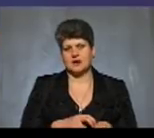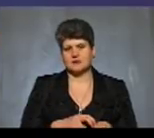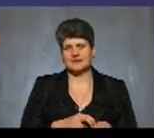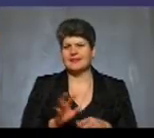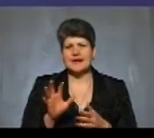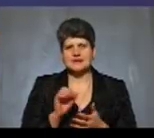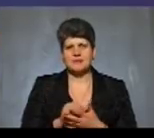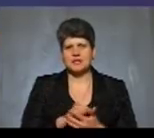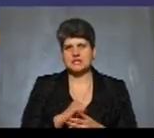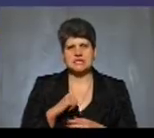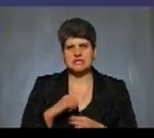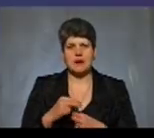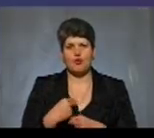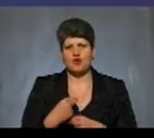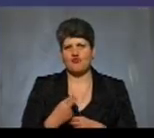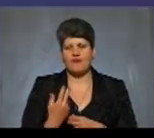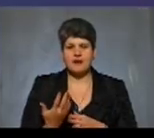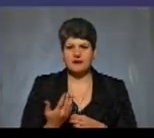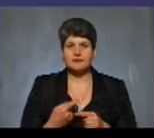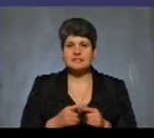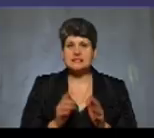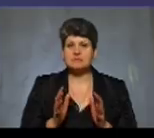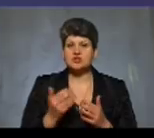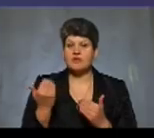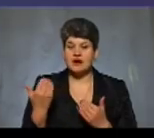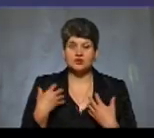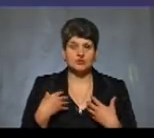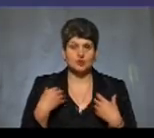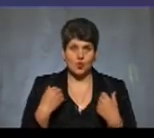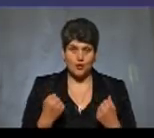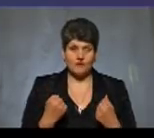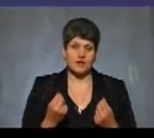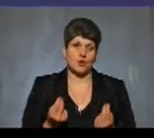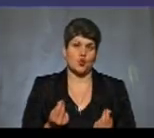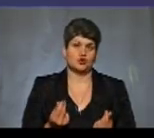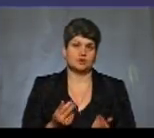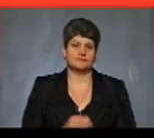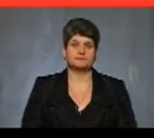займайтеся самолікуванням. Це збереже ваше здоров'я та гроші.